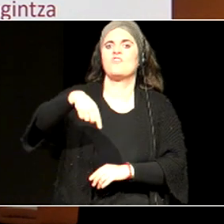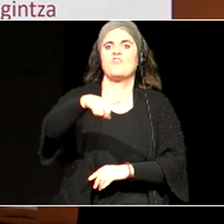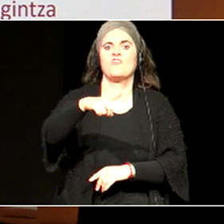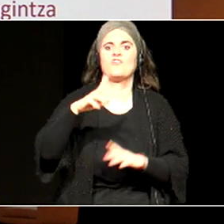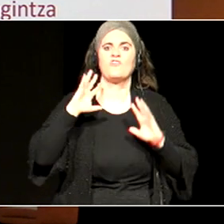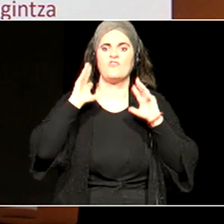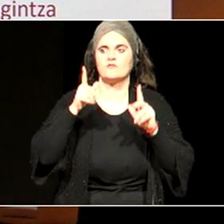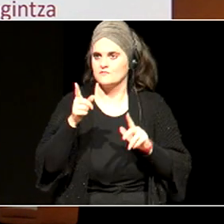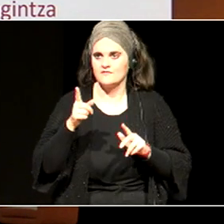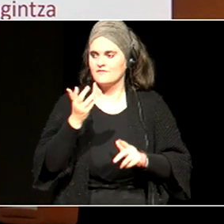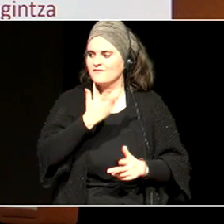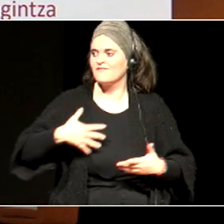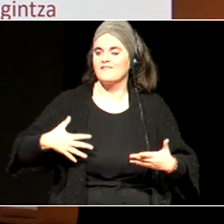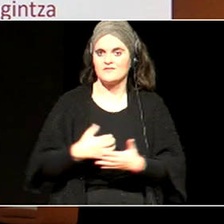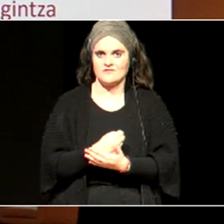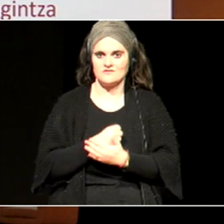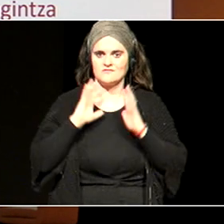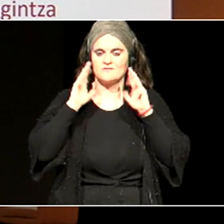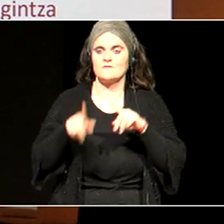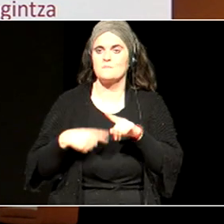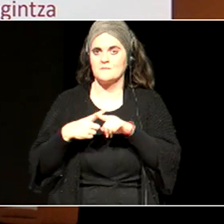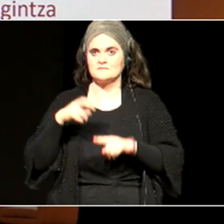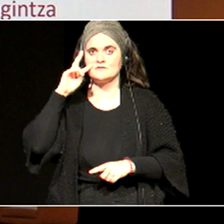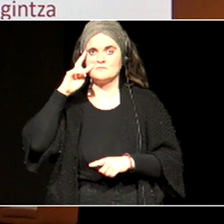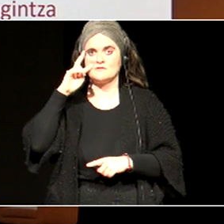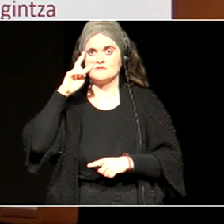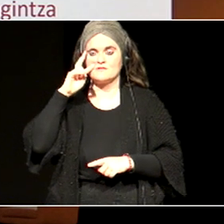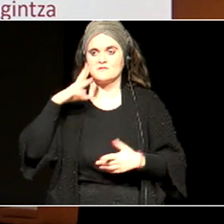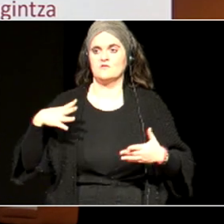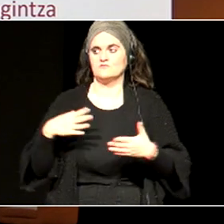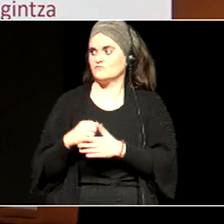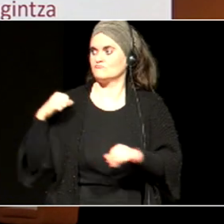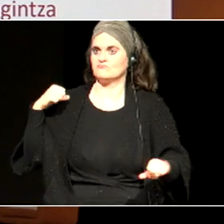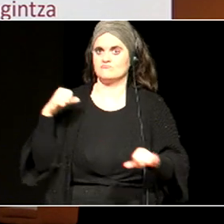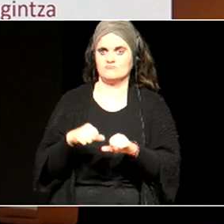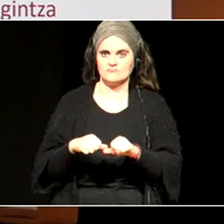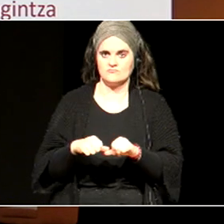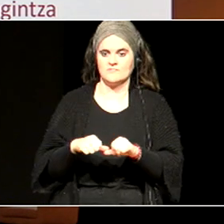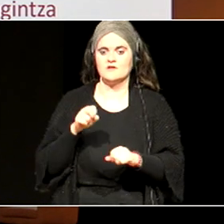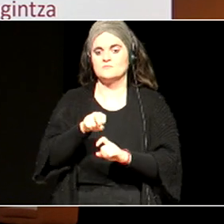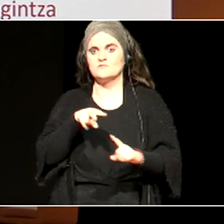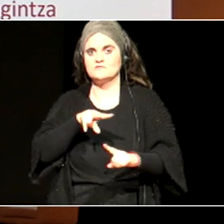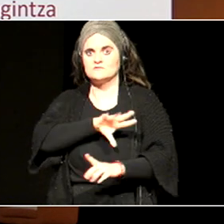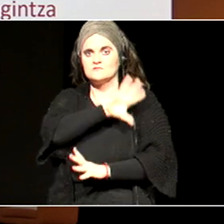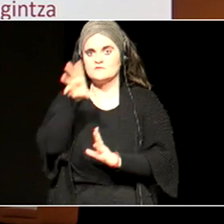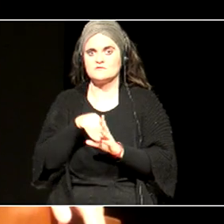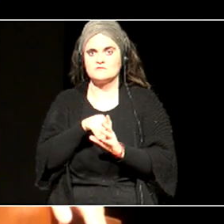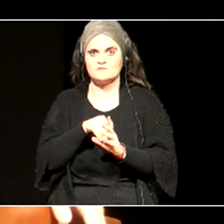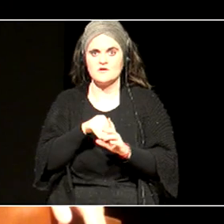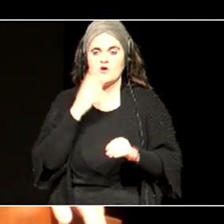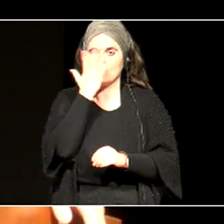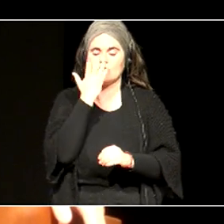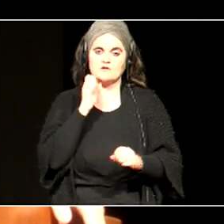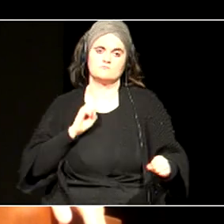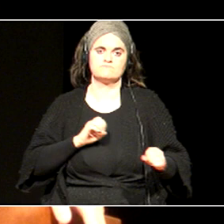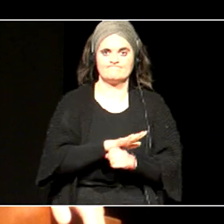esperientzearekin, saiatu behar gara, ikuspegi integral hori, eskolara, eramaten. Esperientze daukagu,